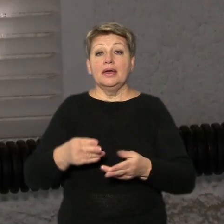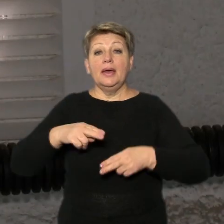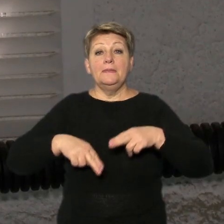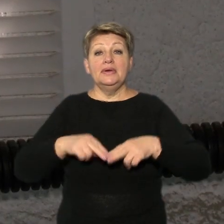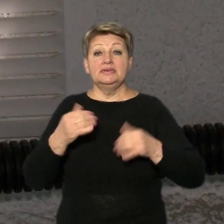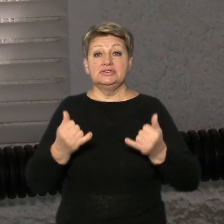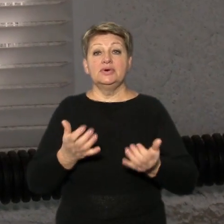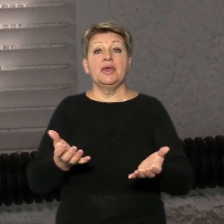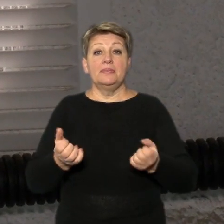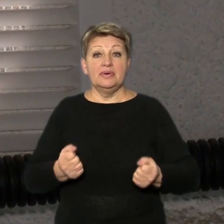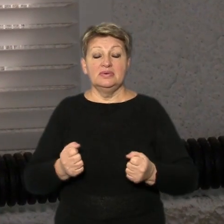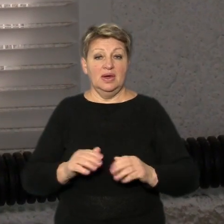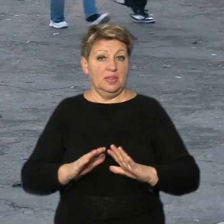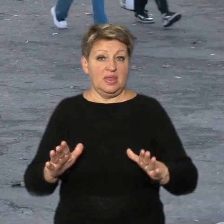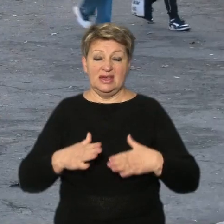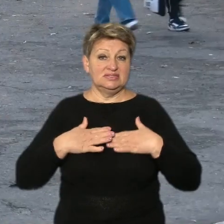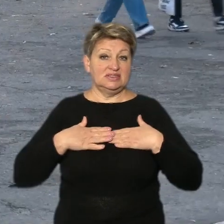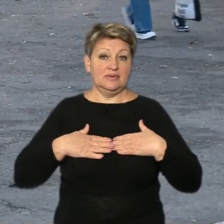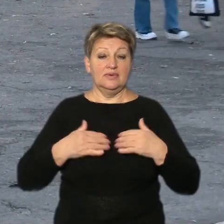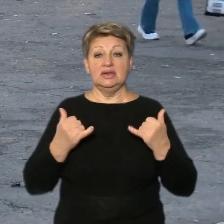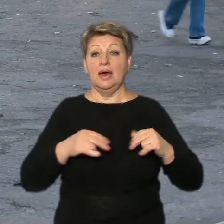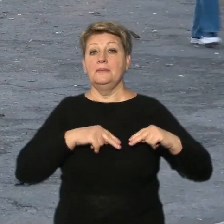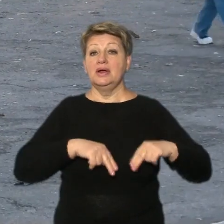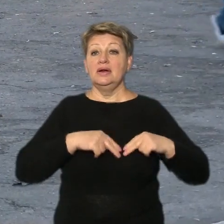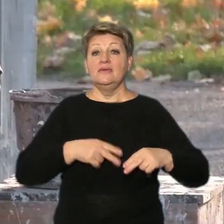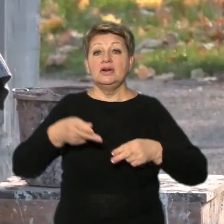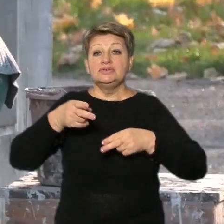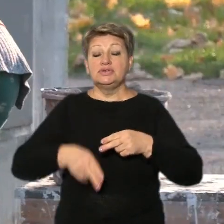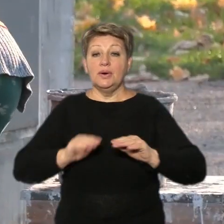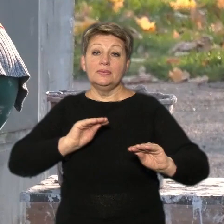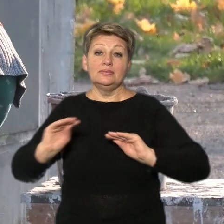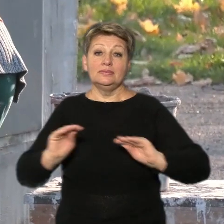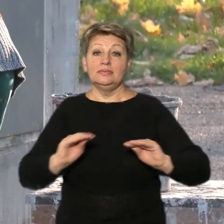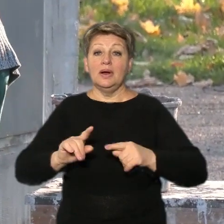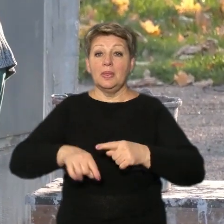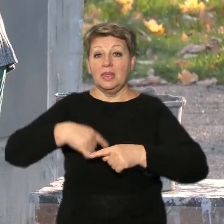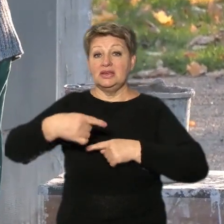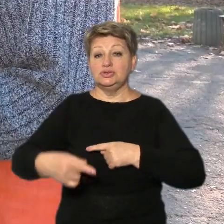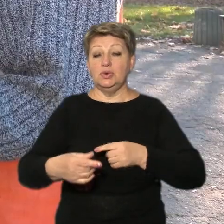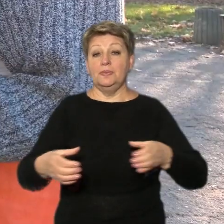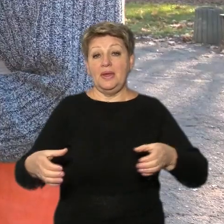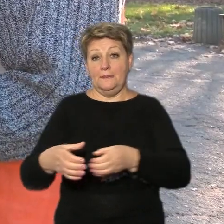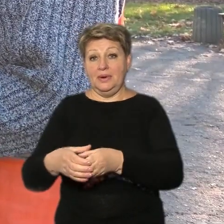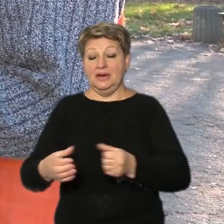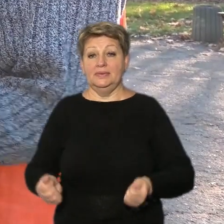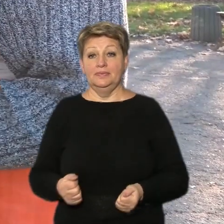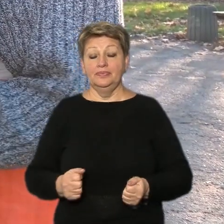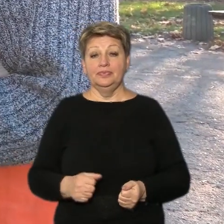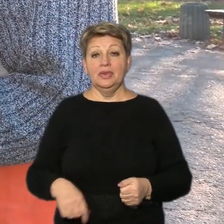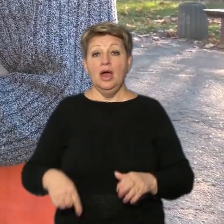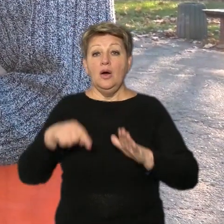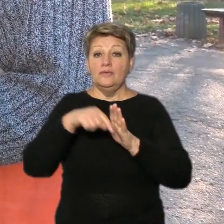приймають, задовольняє, говорить пан Сергій. Нині працівники завершуть облаштування наступної партії. Внутрішнє,